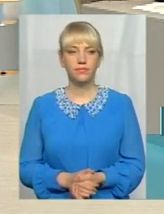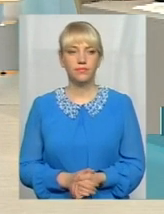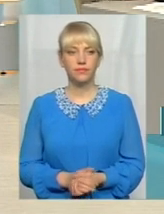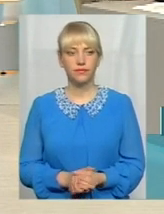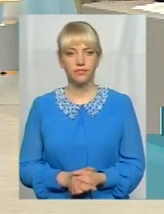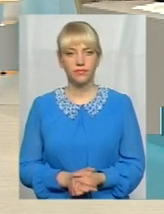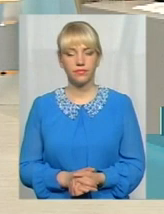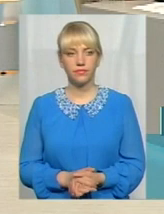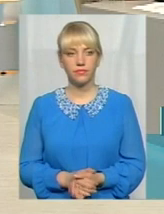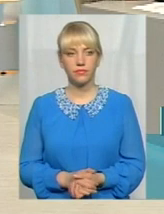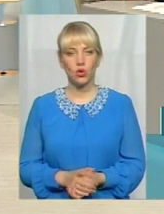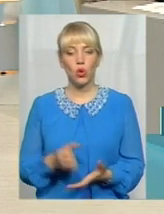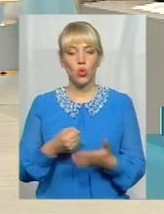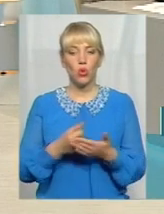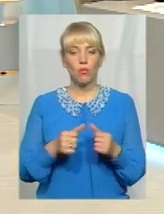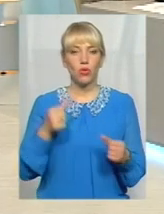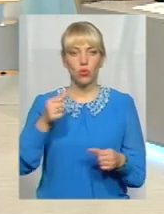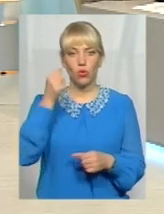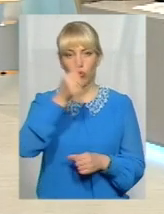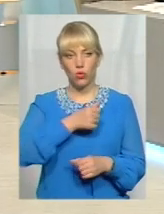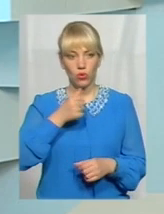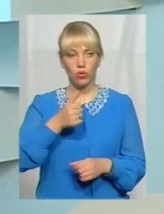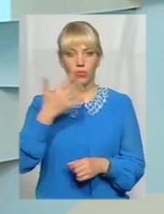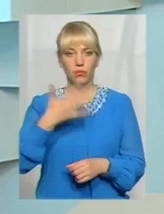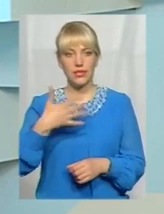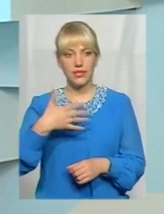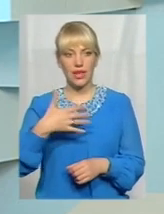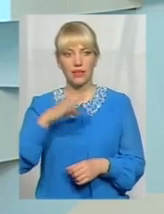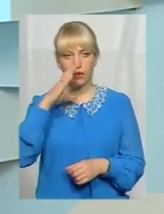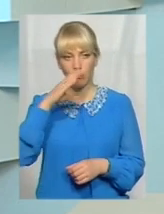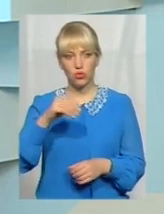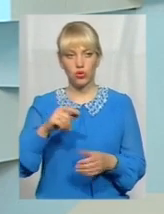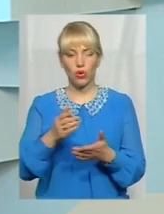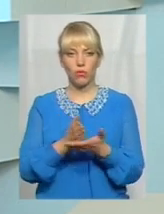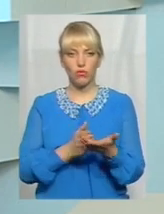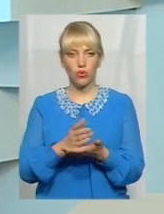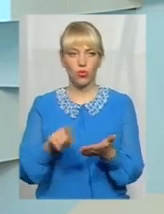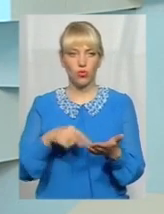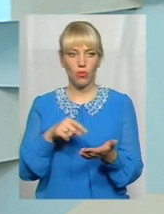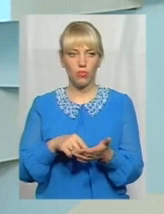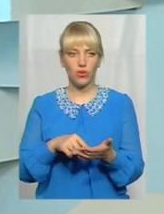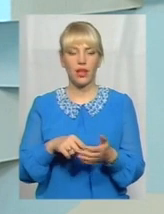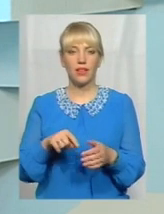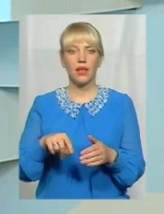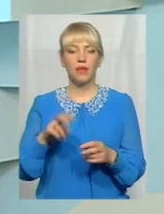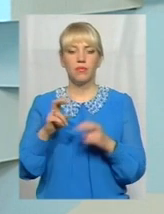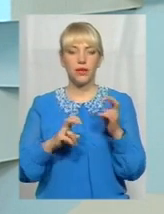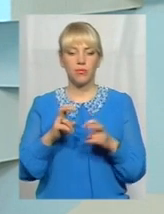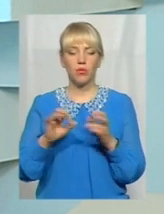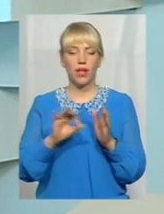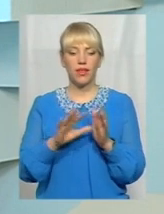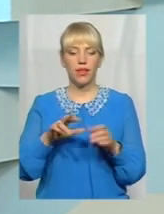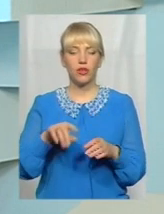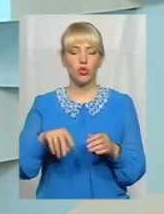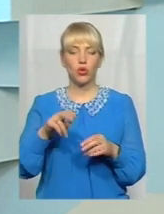До минулого року 50 маршрут обслуговувало комунальне підприємство «Електротранс». Там були комунальні